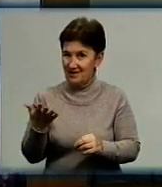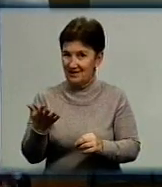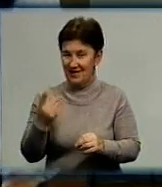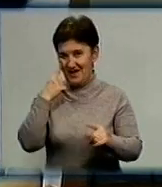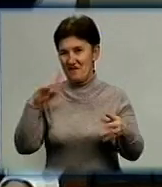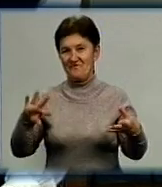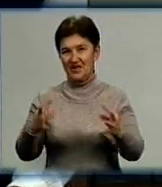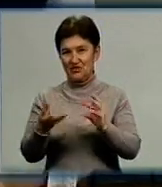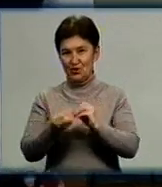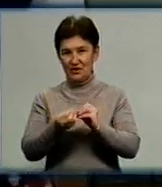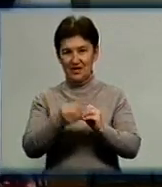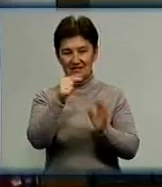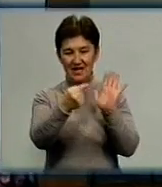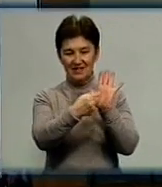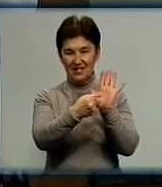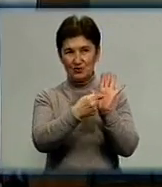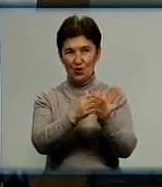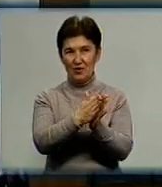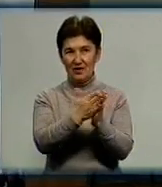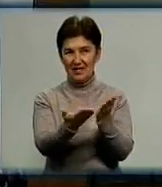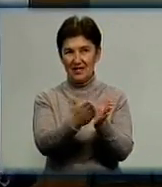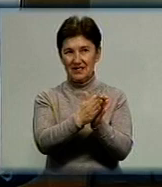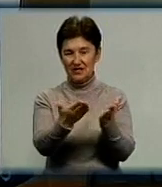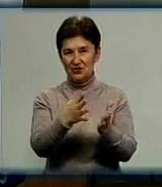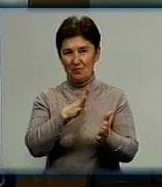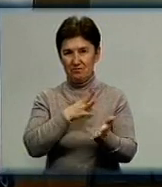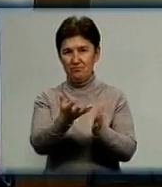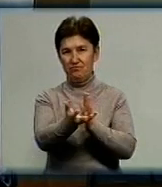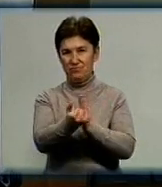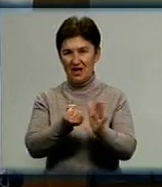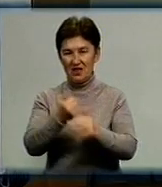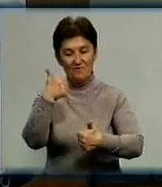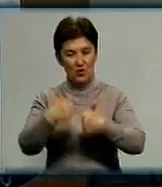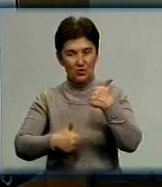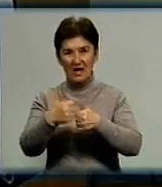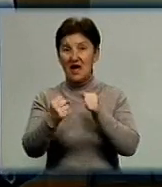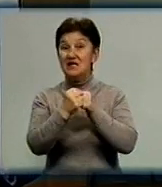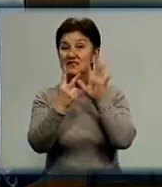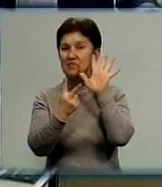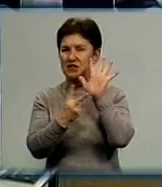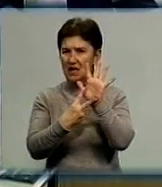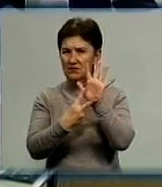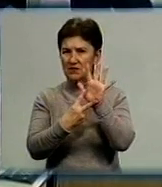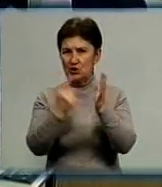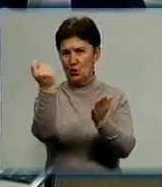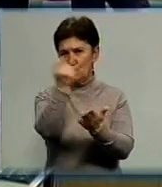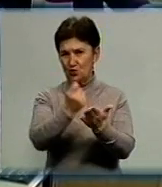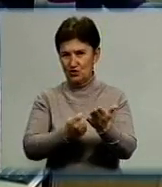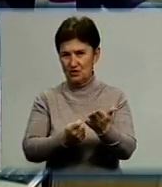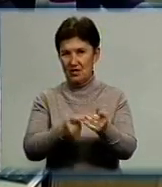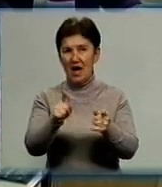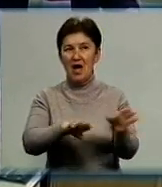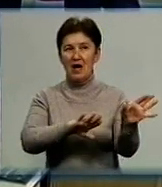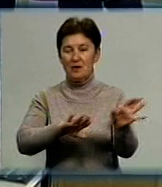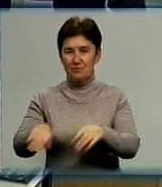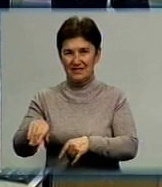результаті на оцю книжку участь брало в конкурсі 17 художників. Після університету письменниця